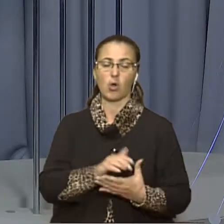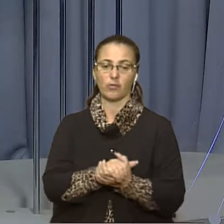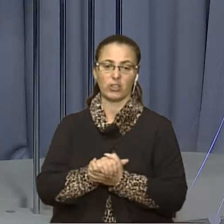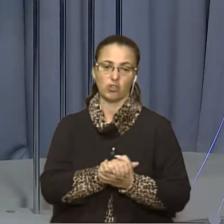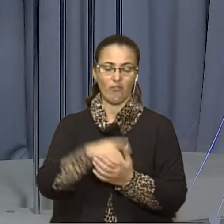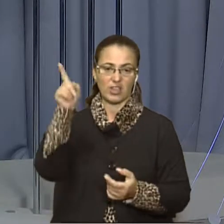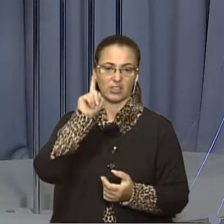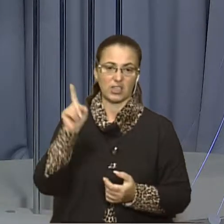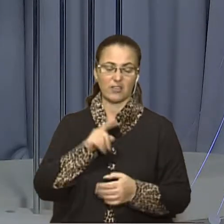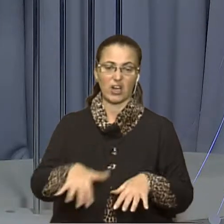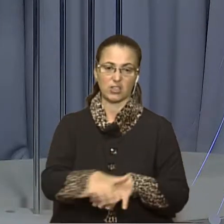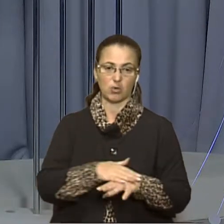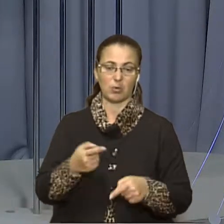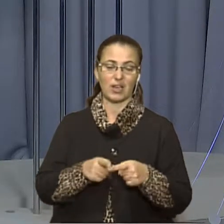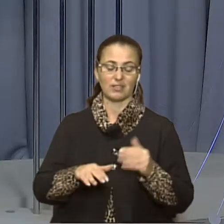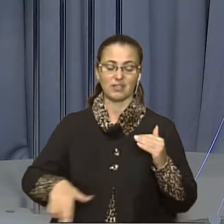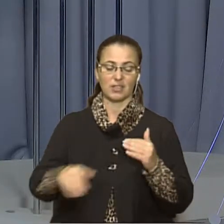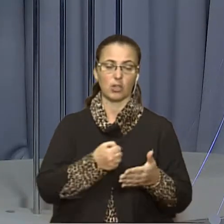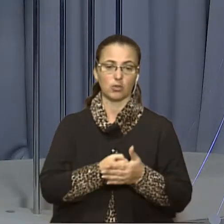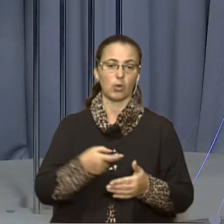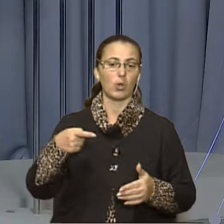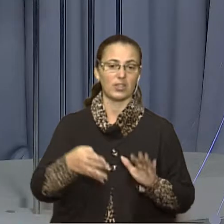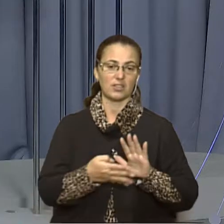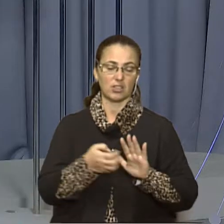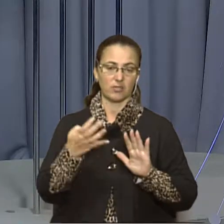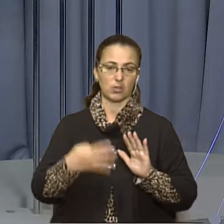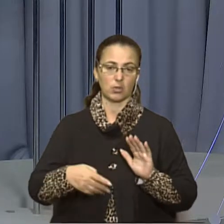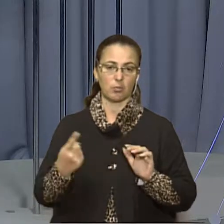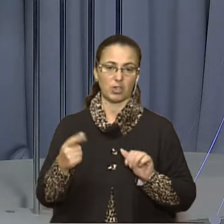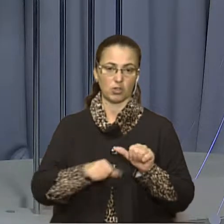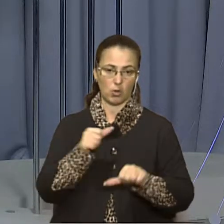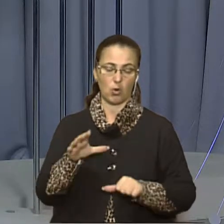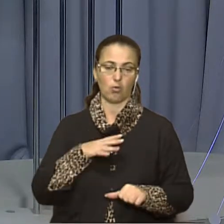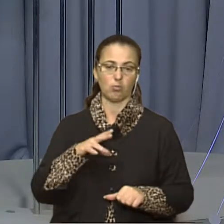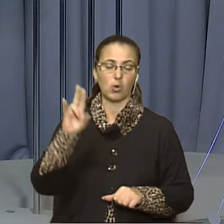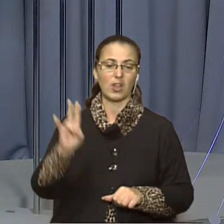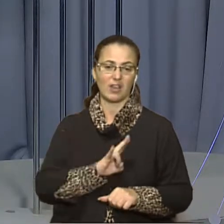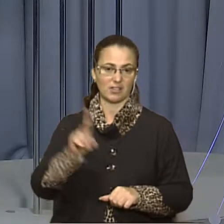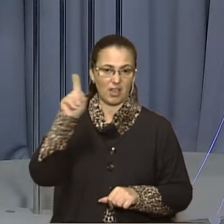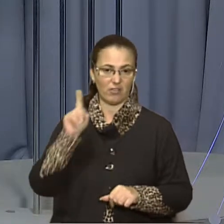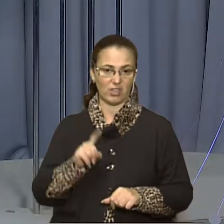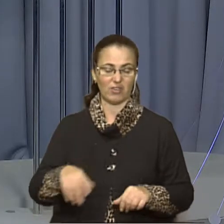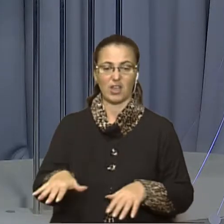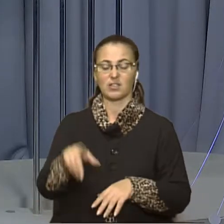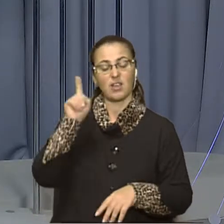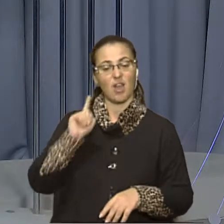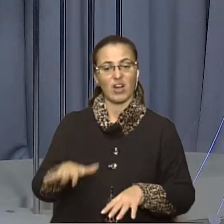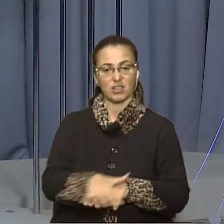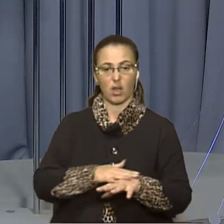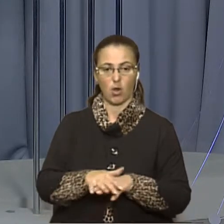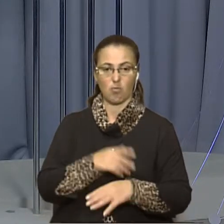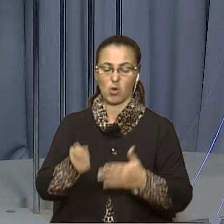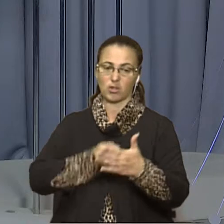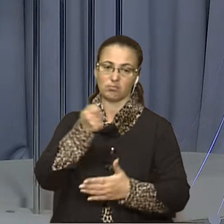Олександра Назара, на цій ділянці до 1941 року була синагога. Єврейська громада подала позов до суду проти